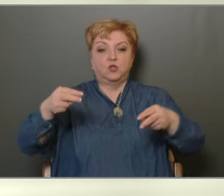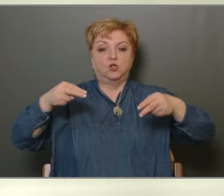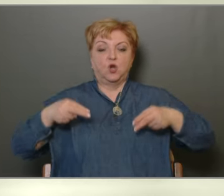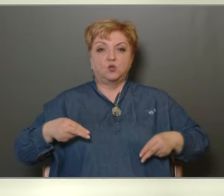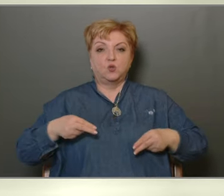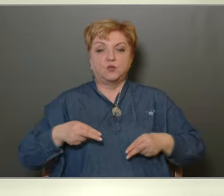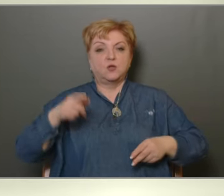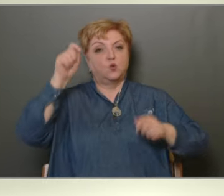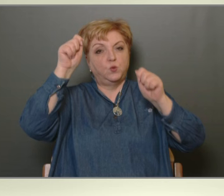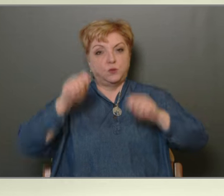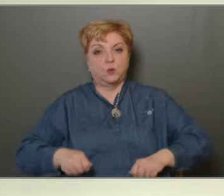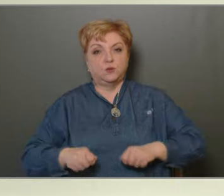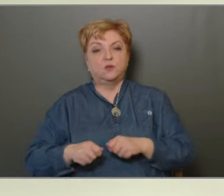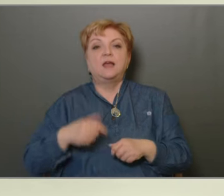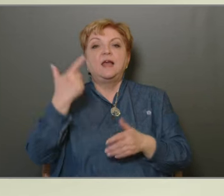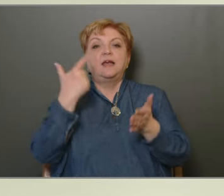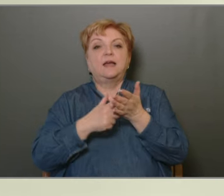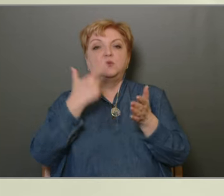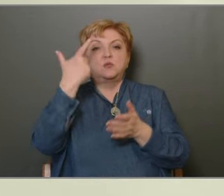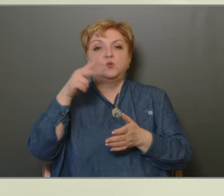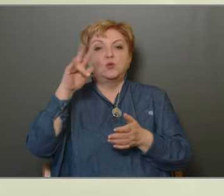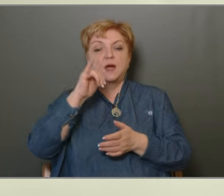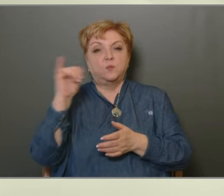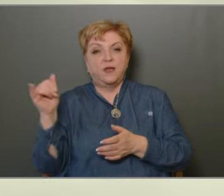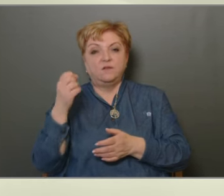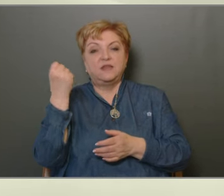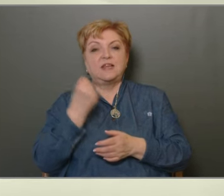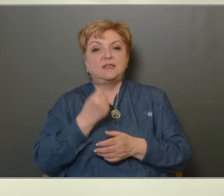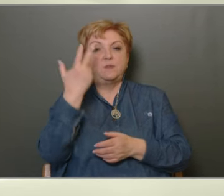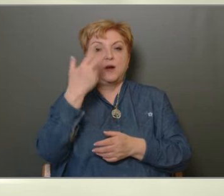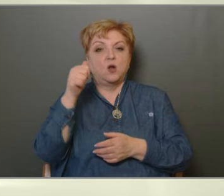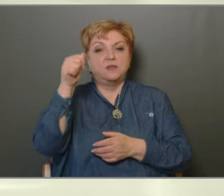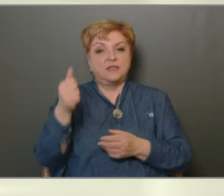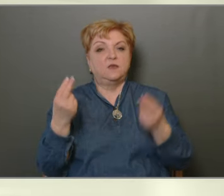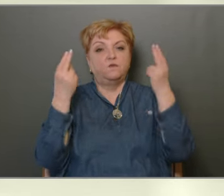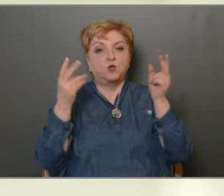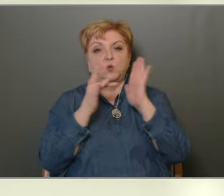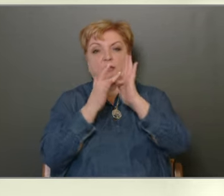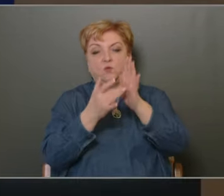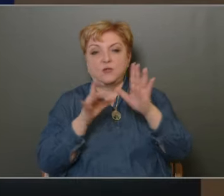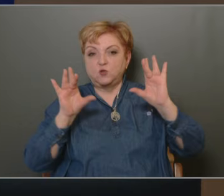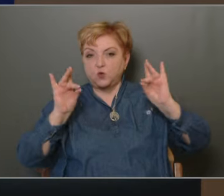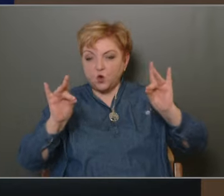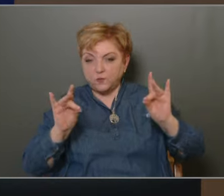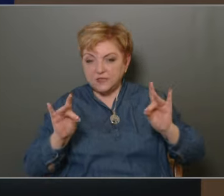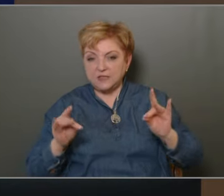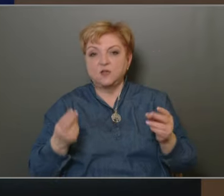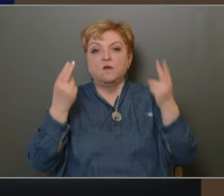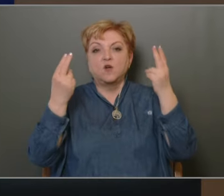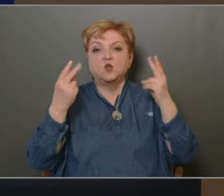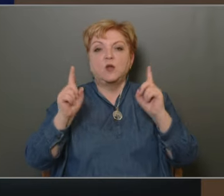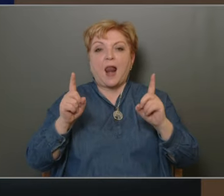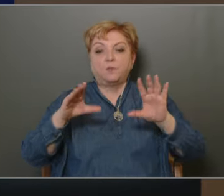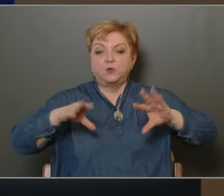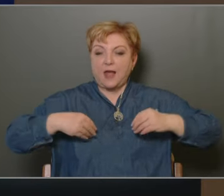tartózkodással úgy dönt, hogy a 2023. december 31-i vagyon kimutatásban rögzített vagyonállapotot